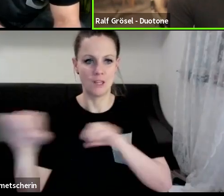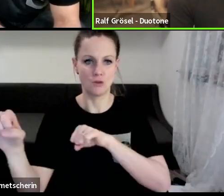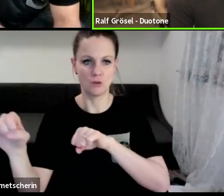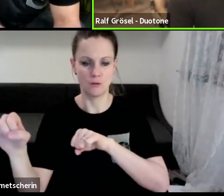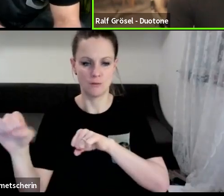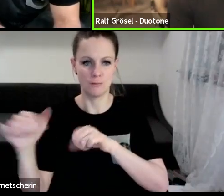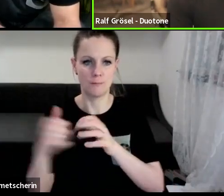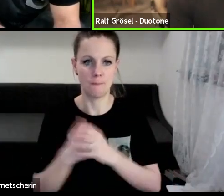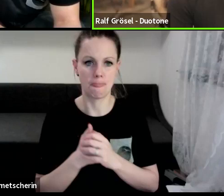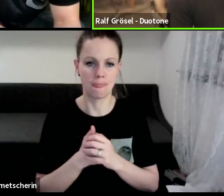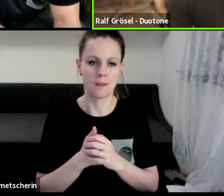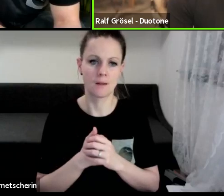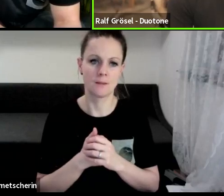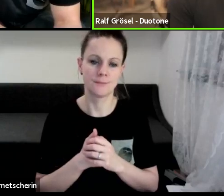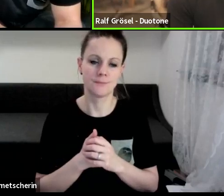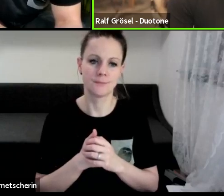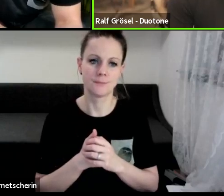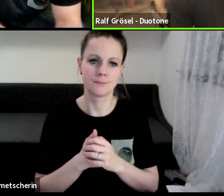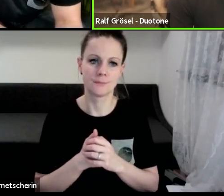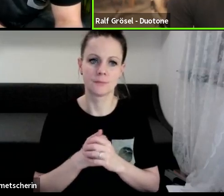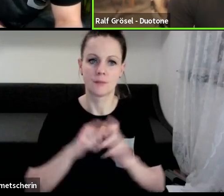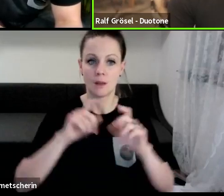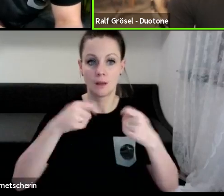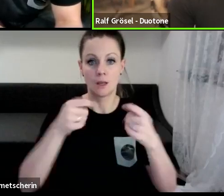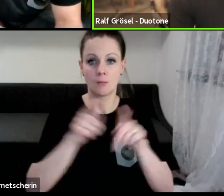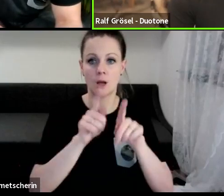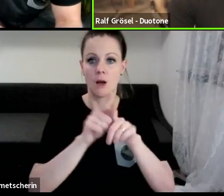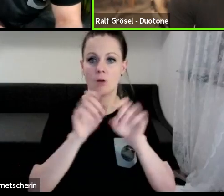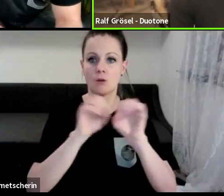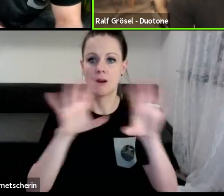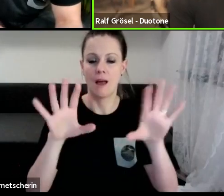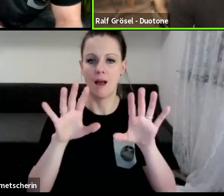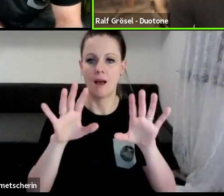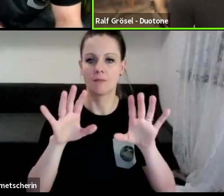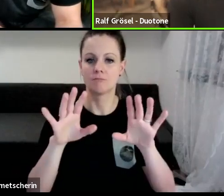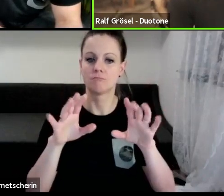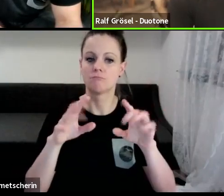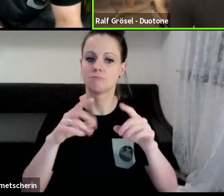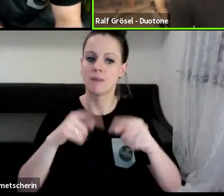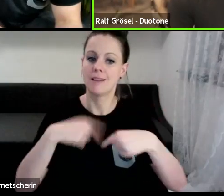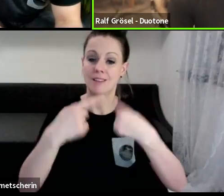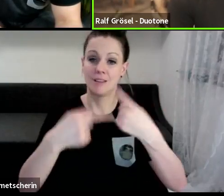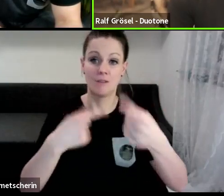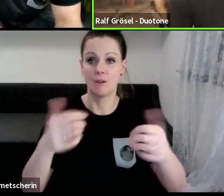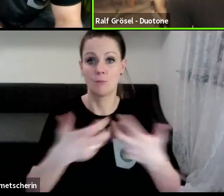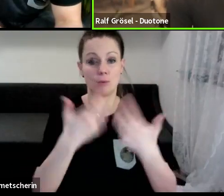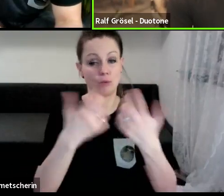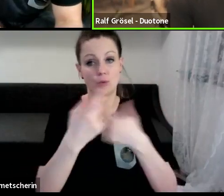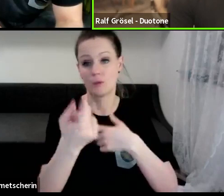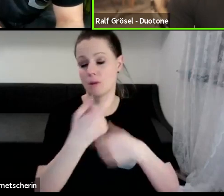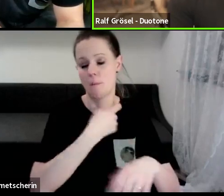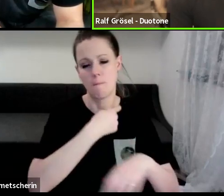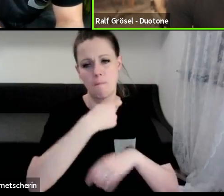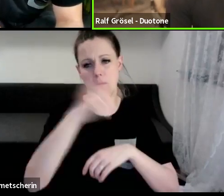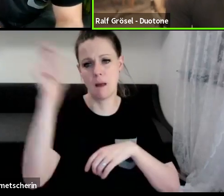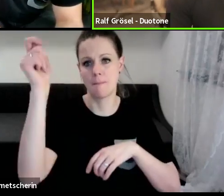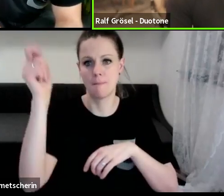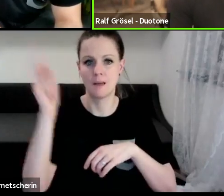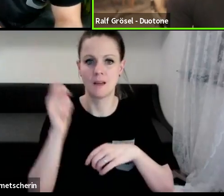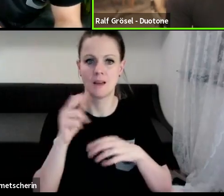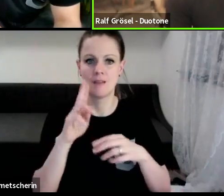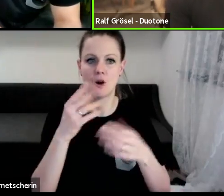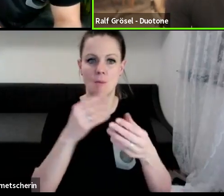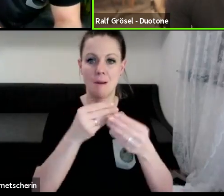Klar, es gibt auch natürlich der Trend, dass Produkte sehr teuer werden aufgrund ihrer